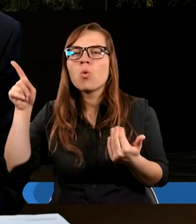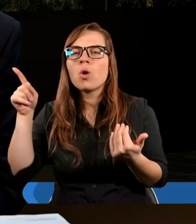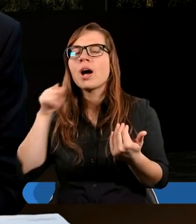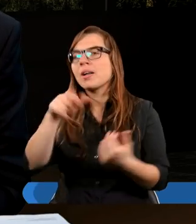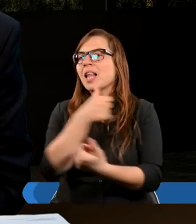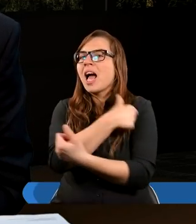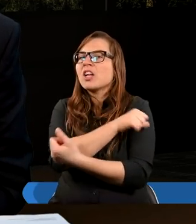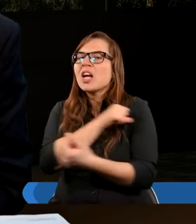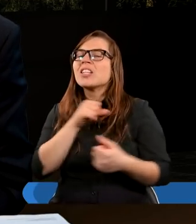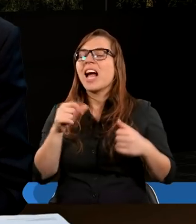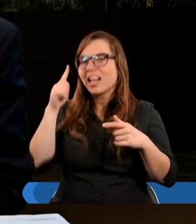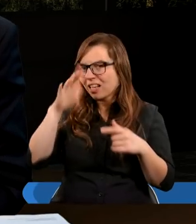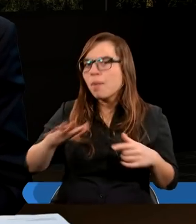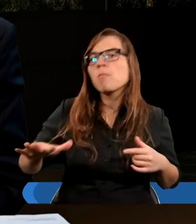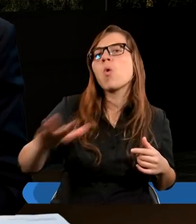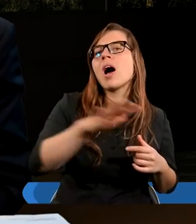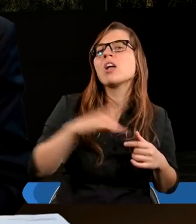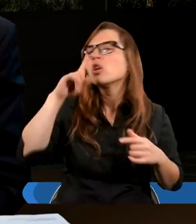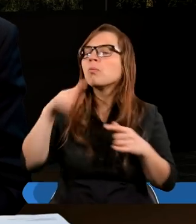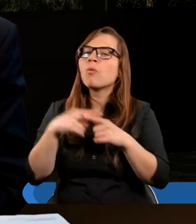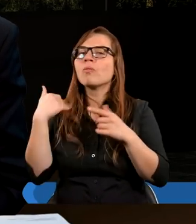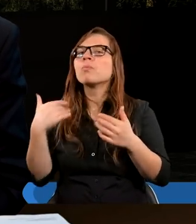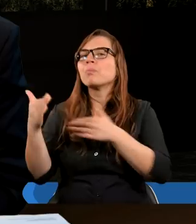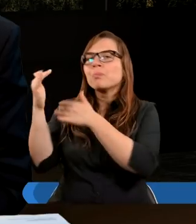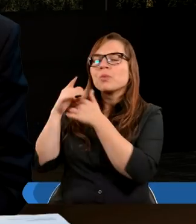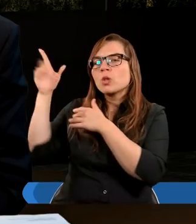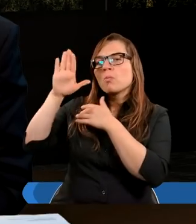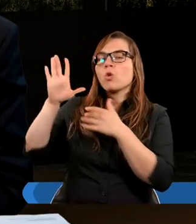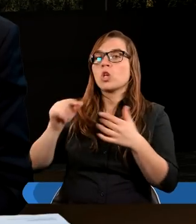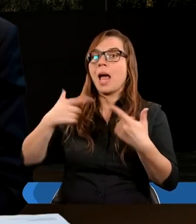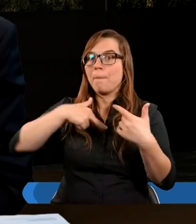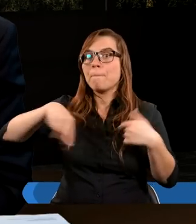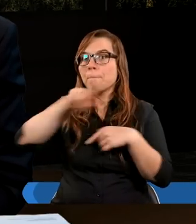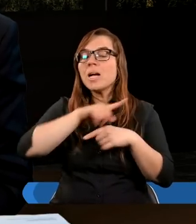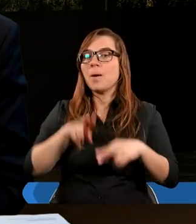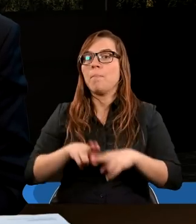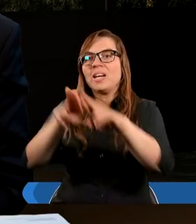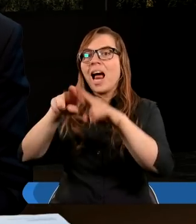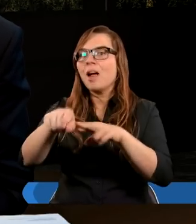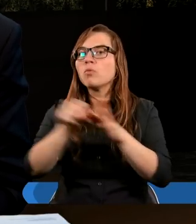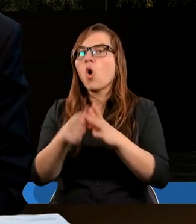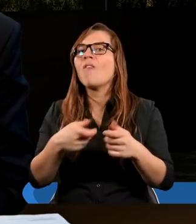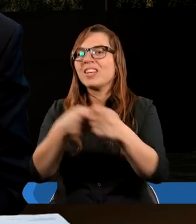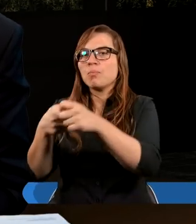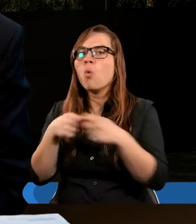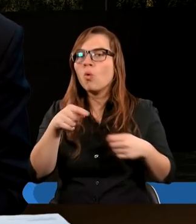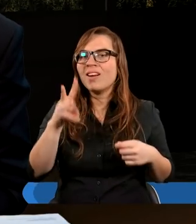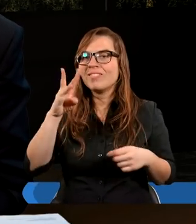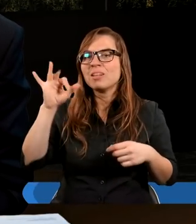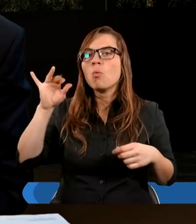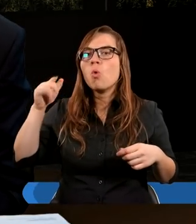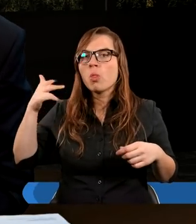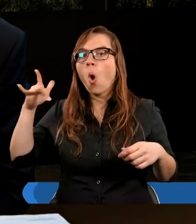chrześcijańska, ona powinna się budować właśnie dlatego, że wszyscy przychodzimy do tej wspólnoty, jako ci, którzy wcześniej już mieli, albo